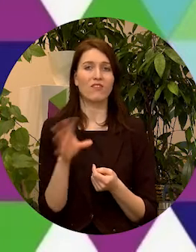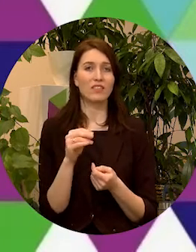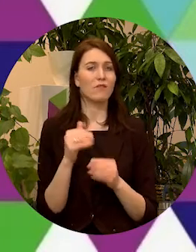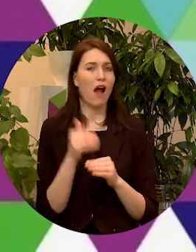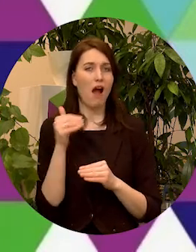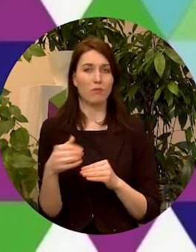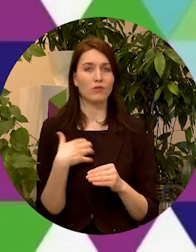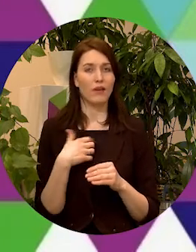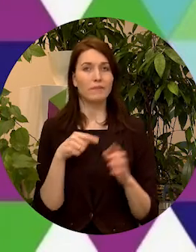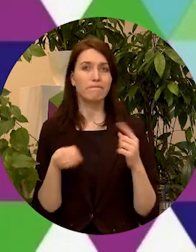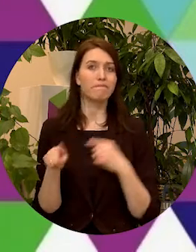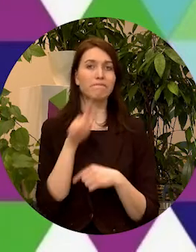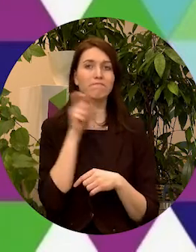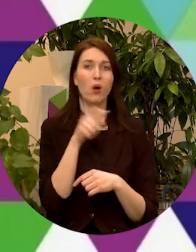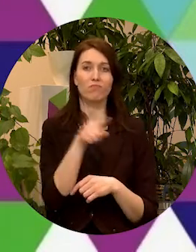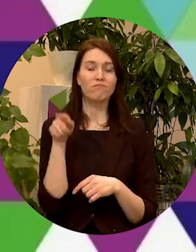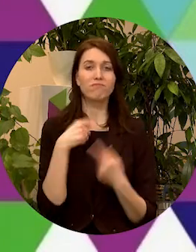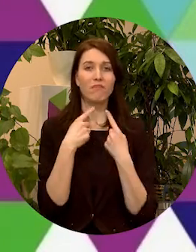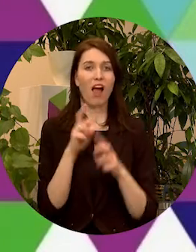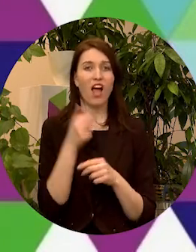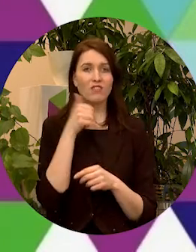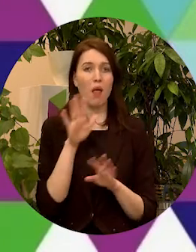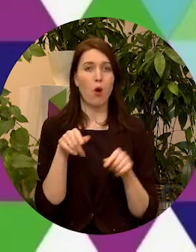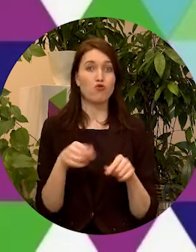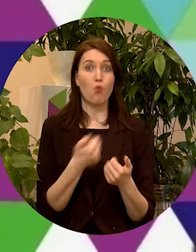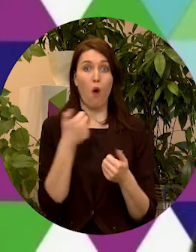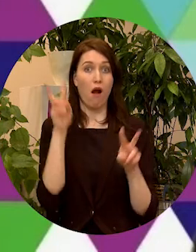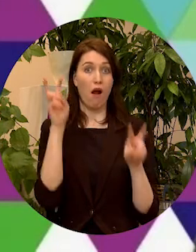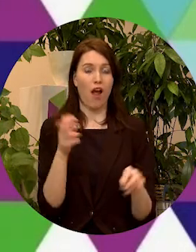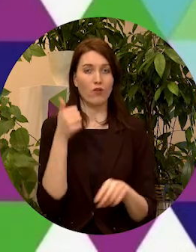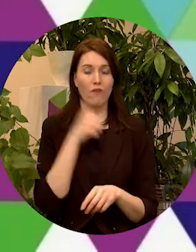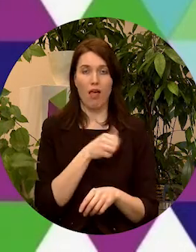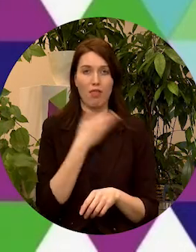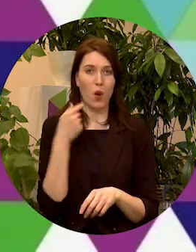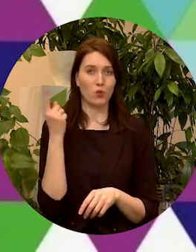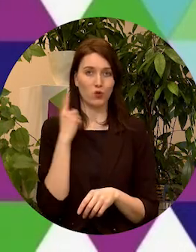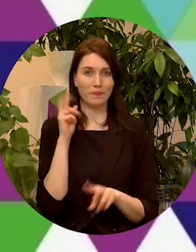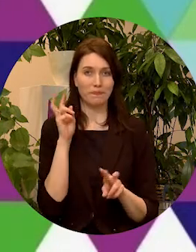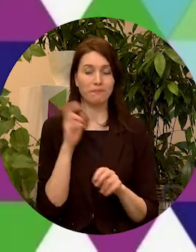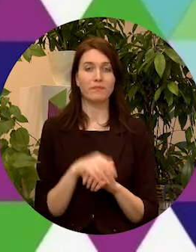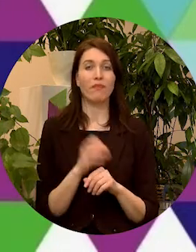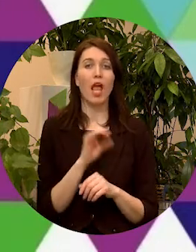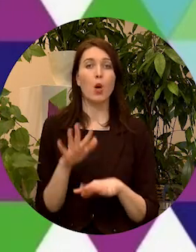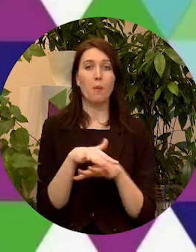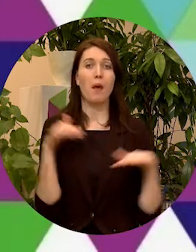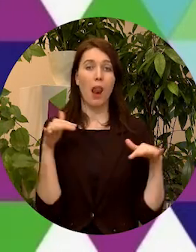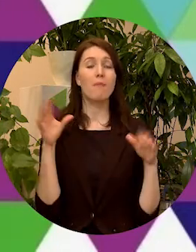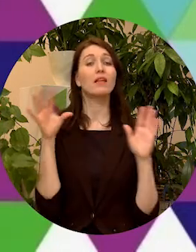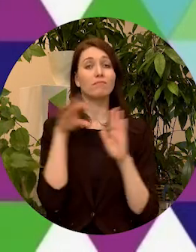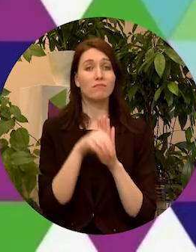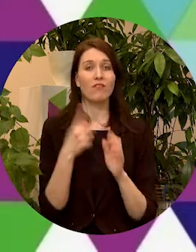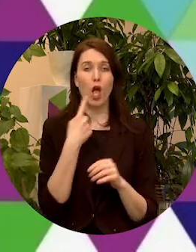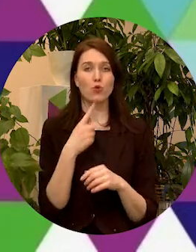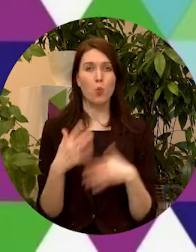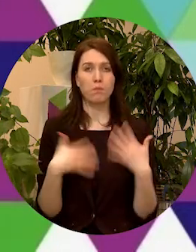un sasniegt tos, kas par šo gadu vēl pat nav dzirdējuši. Eiropas parlamentu ietvaros kā viena no bažām